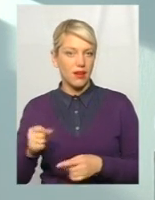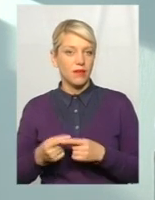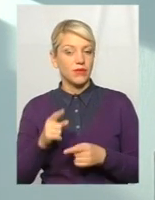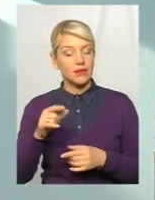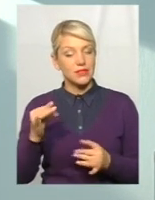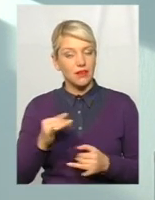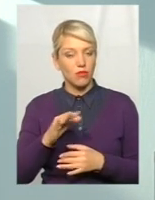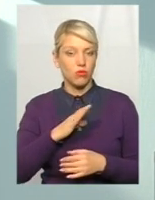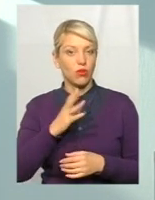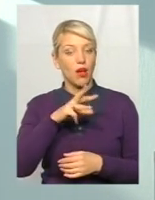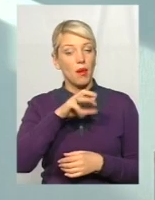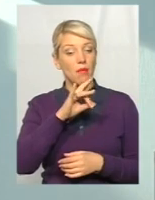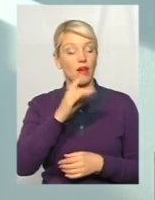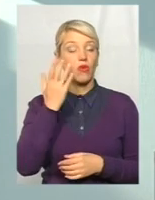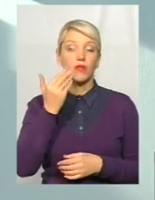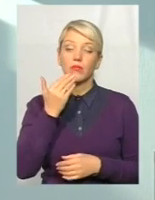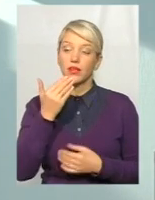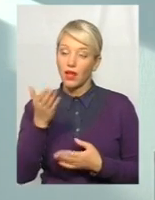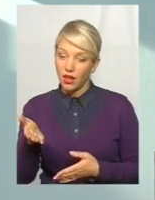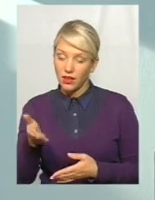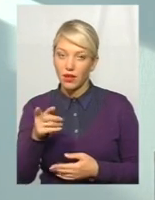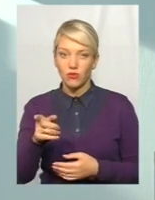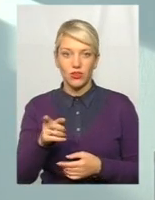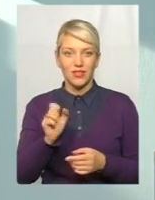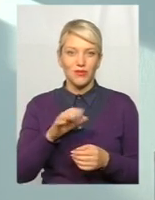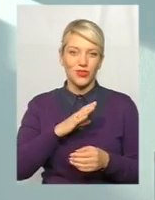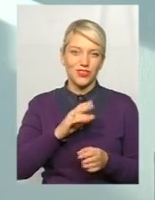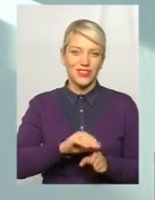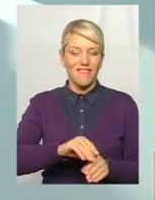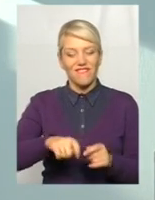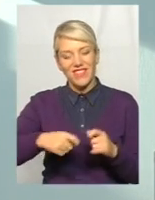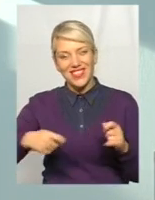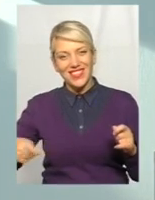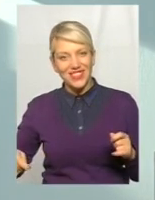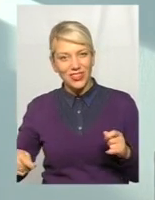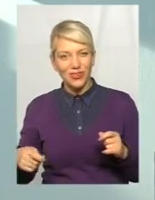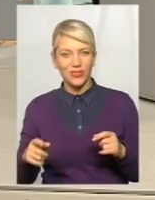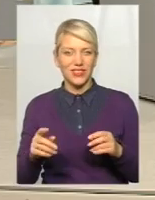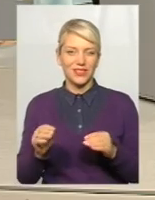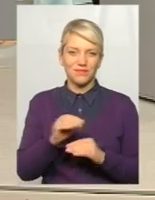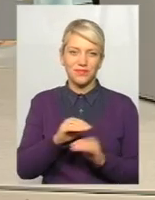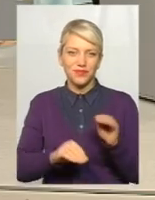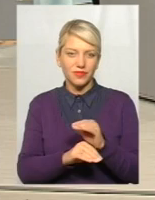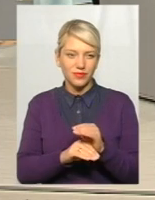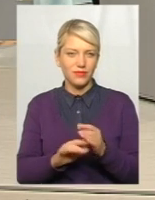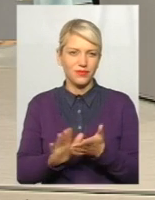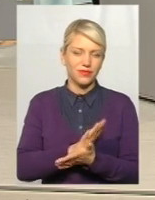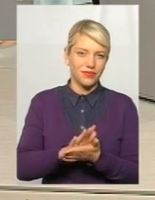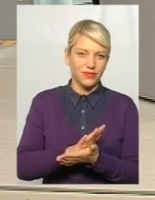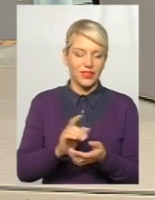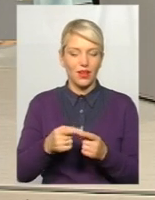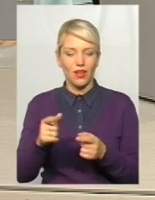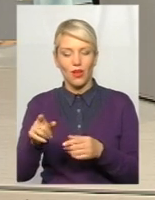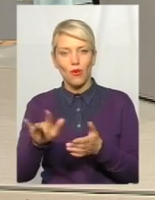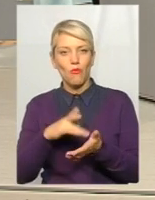було. Коли мер питає про якусь інформацію, вони могли відкласти, відтягнути, а потім сказати, хтось там якийсь бухгалтер, що ніхто підготував,